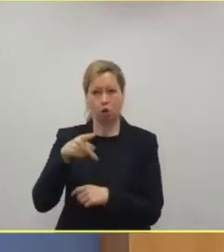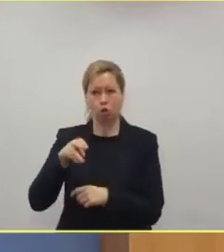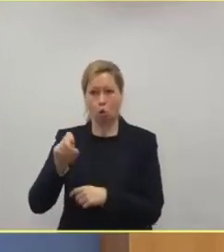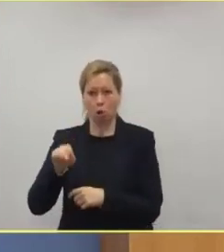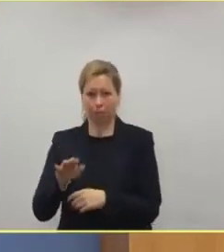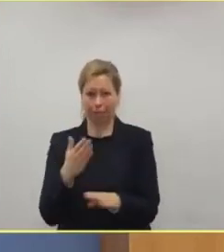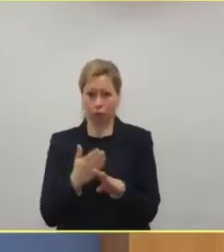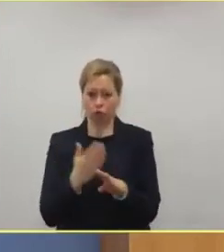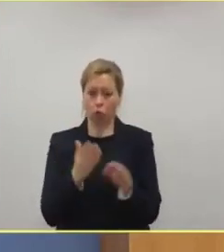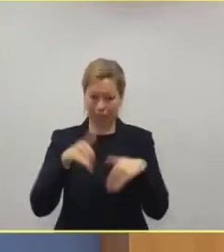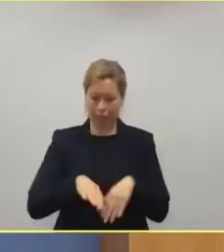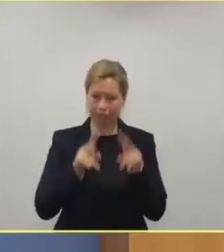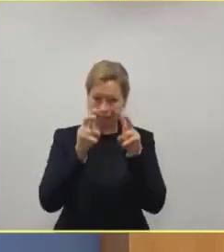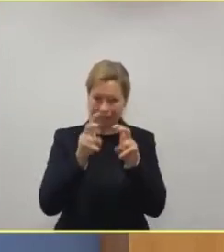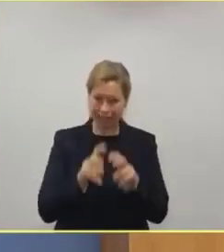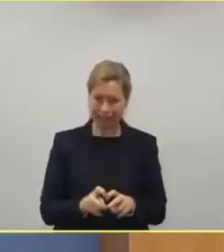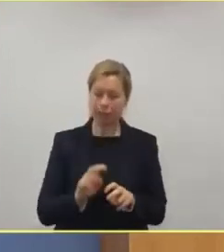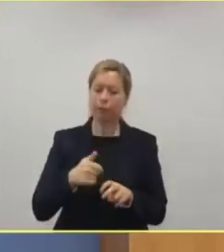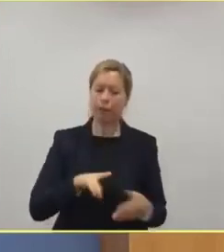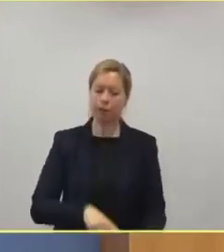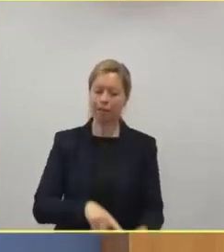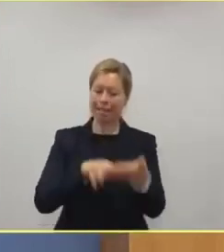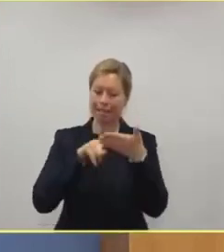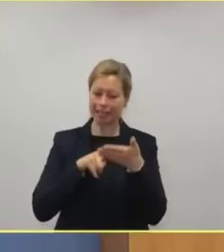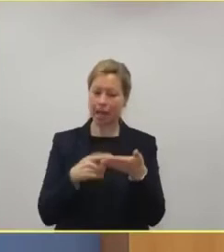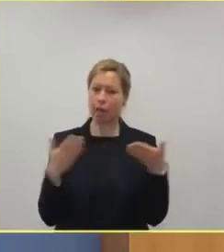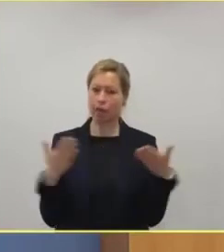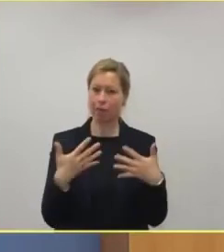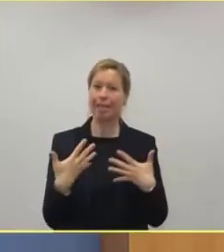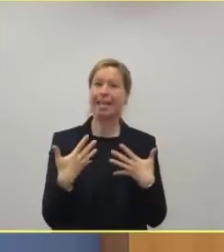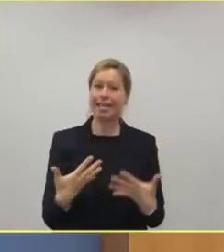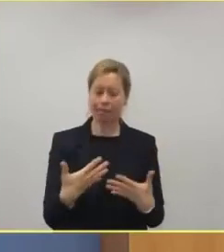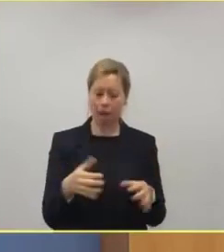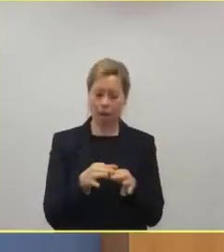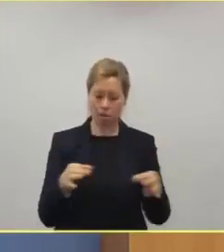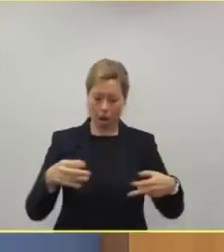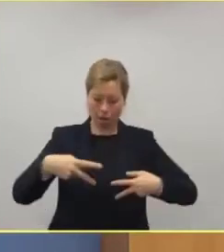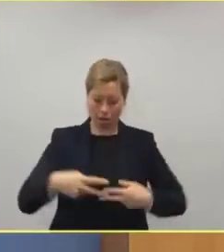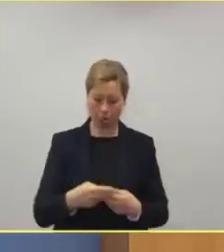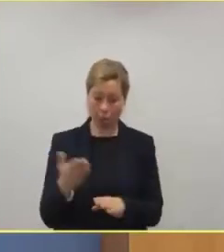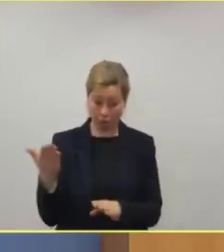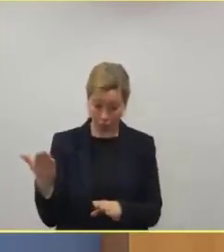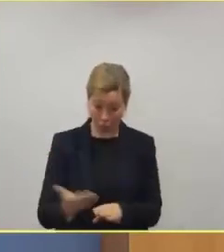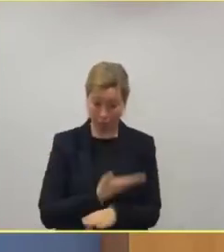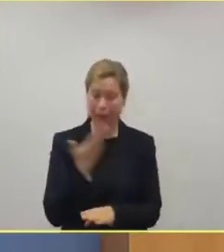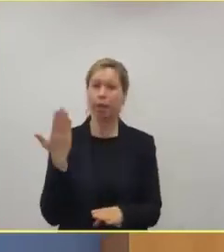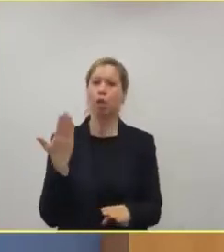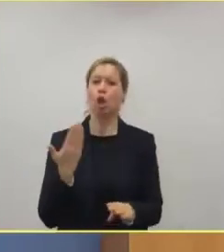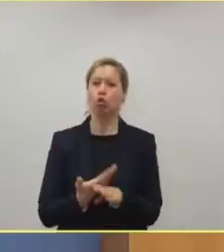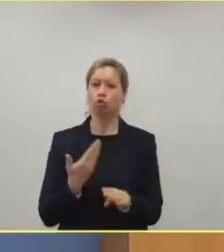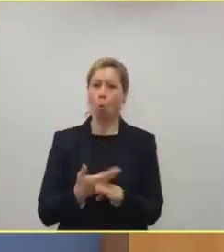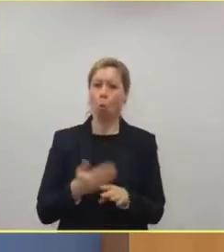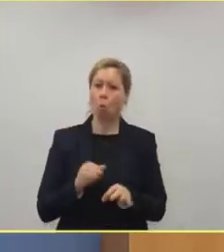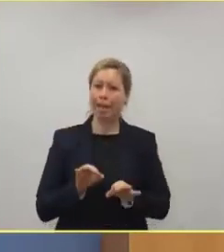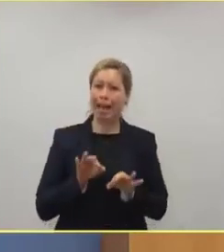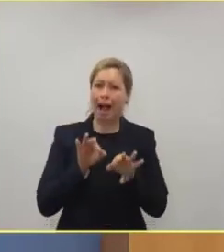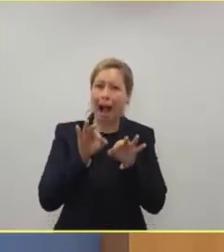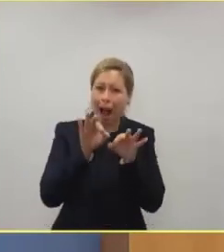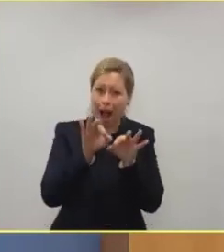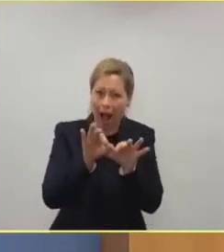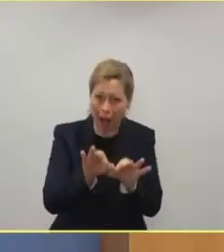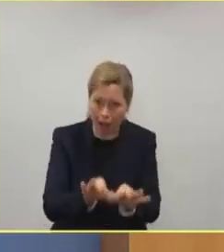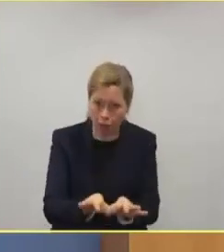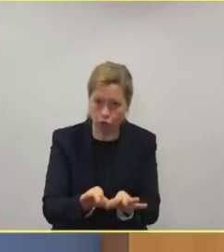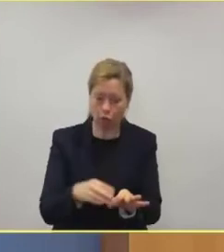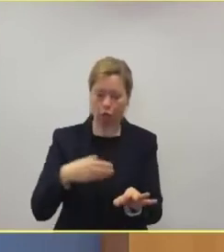gezeigt, dass nach 10 Tagen im Prinzip auch die Infektiosität dieser Patienten auf